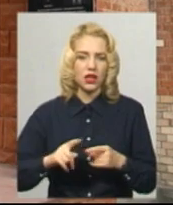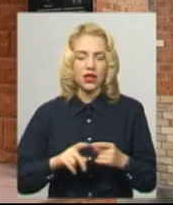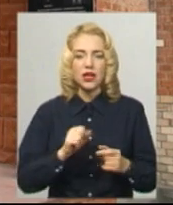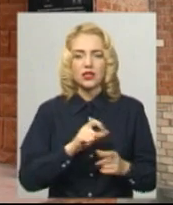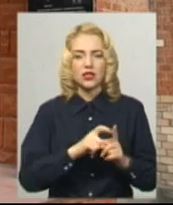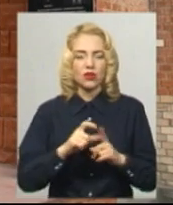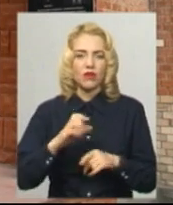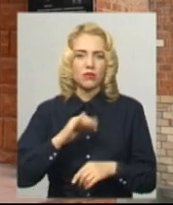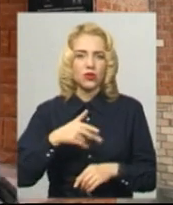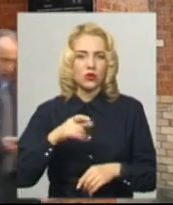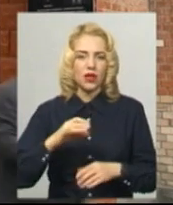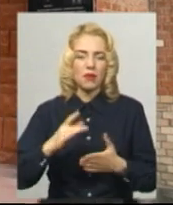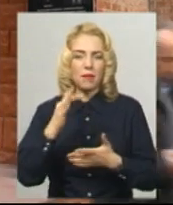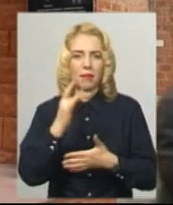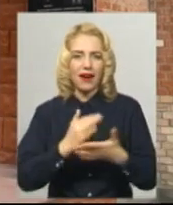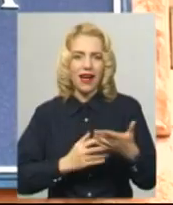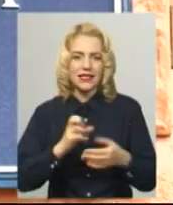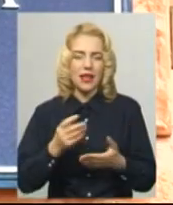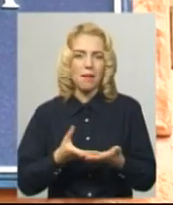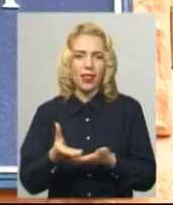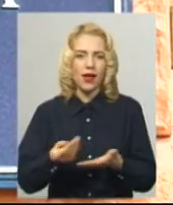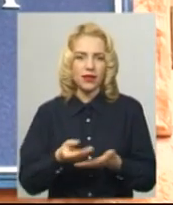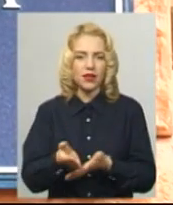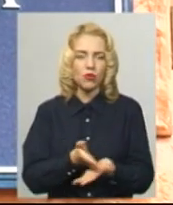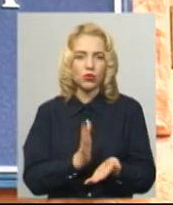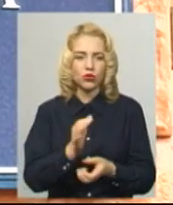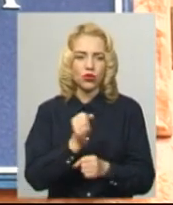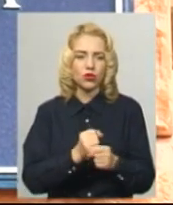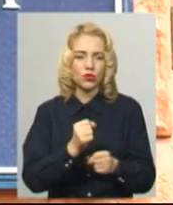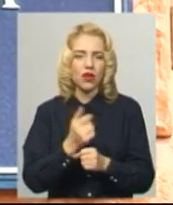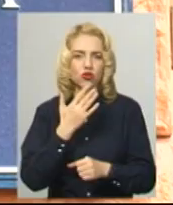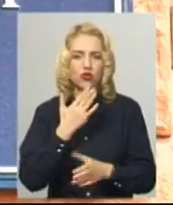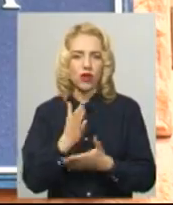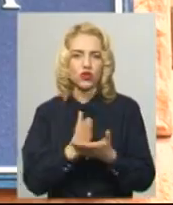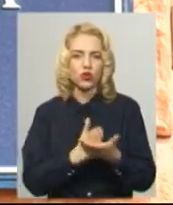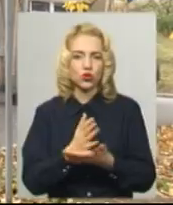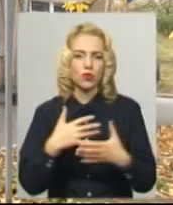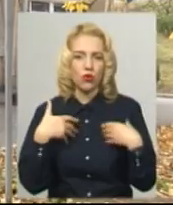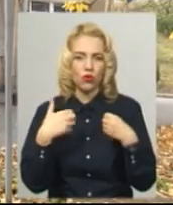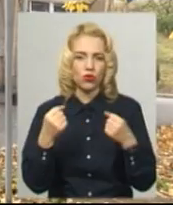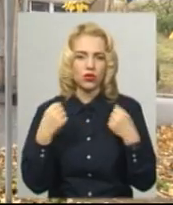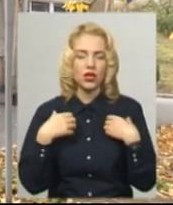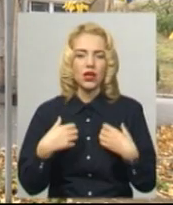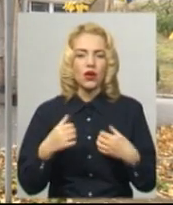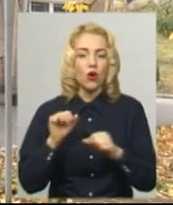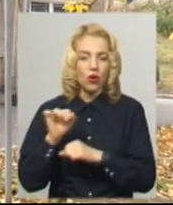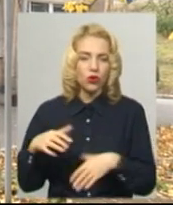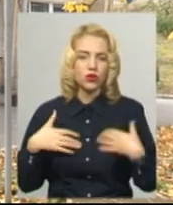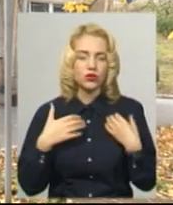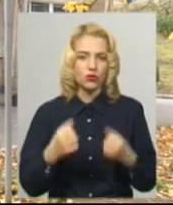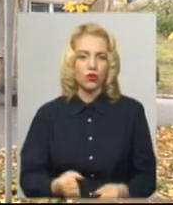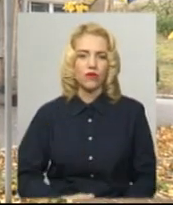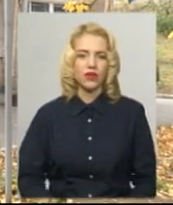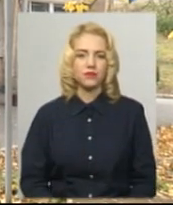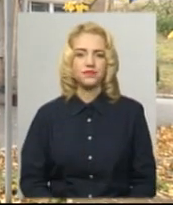Цуглевича, прайс на платні послуги буде розроблено Національної служби охорони здоров'я. Тетяна Ворожцова, Іван Мовчан, Дем'ян Цегольник.